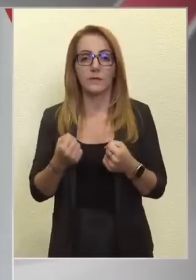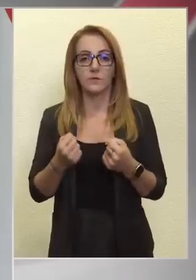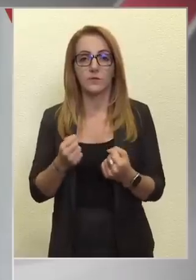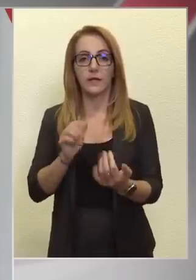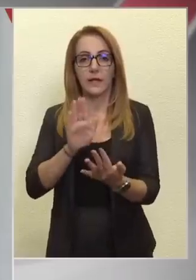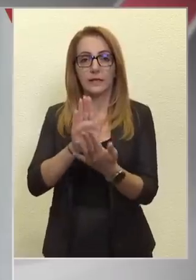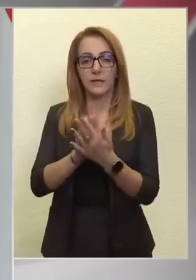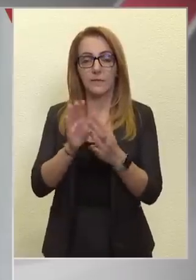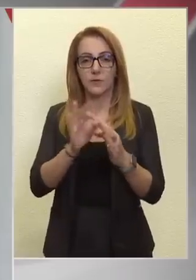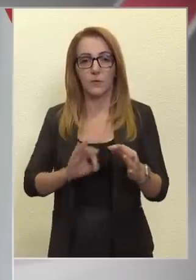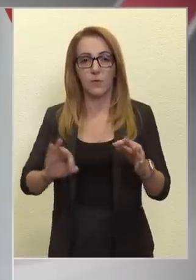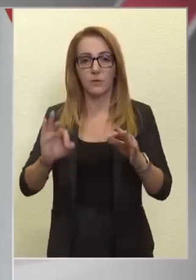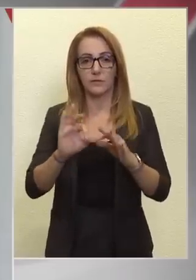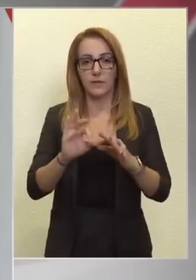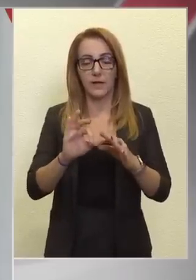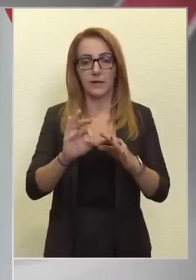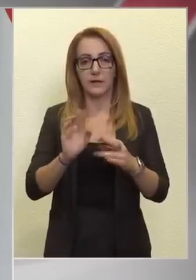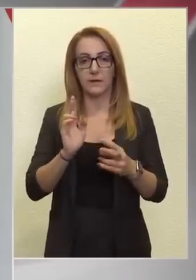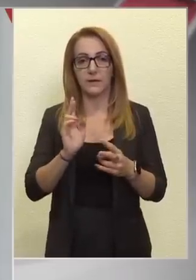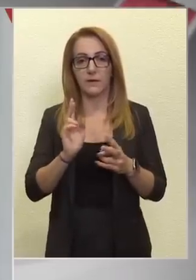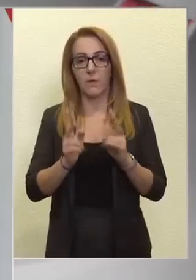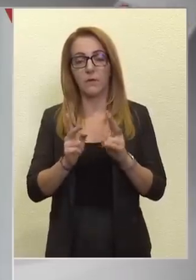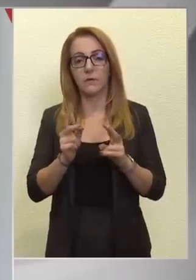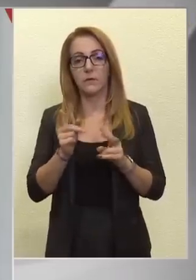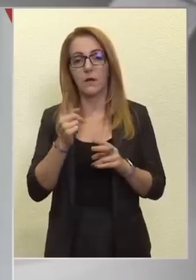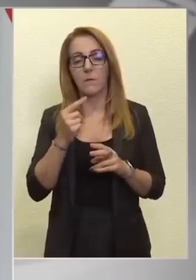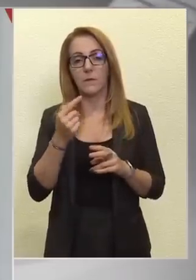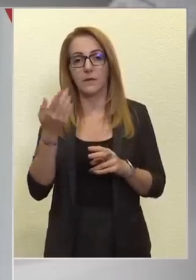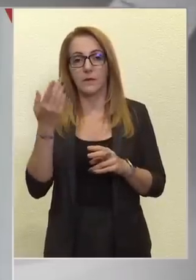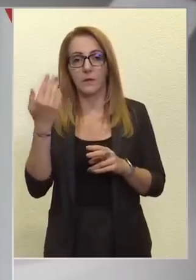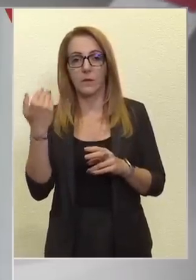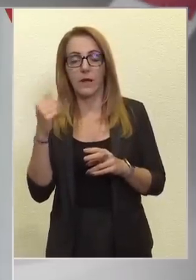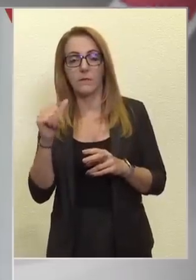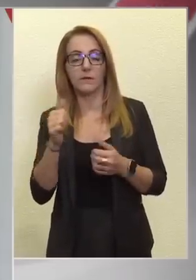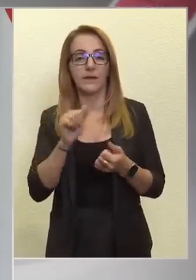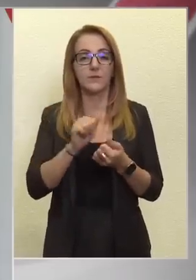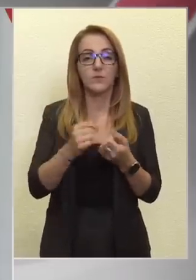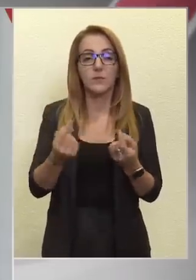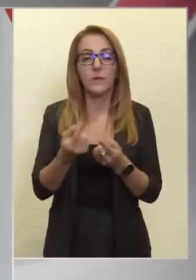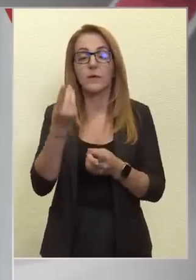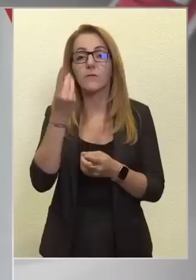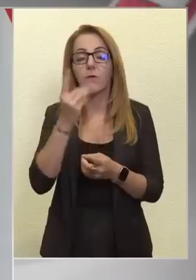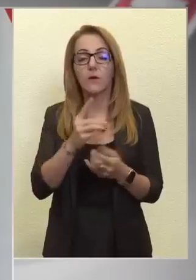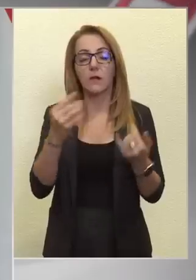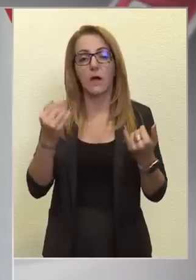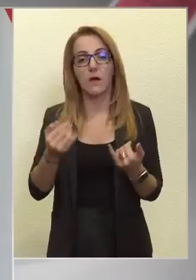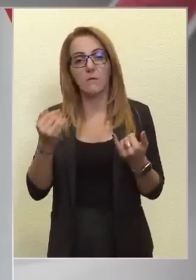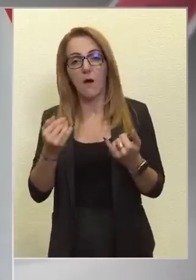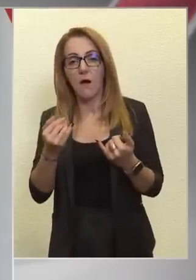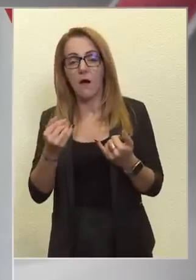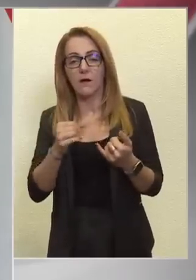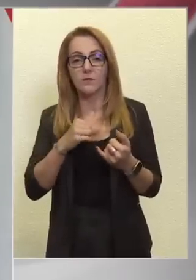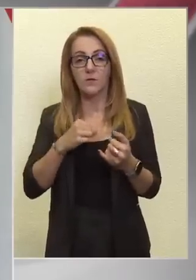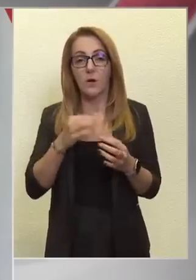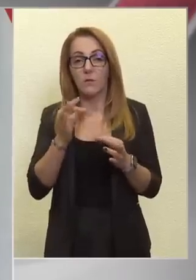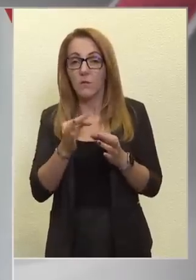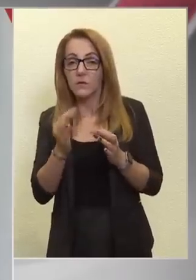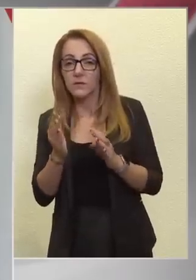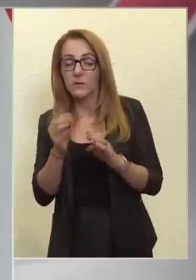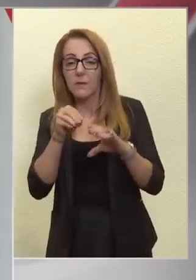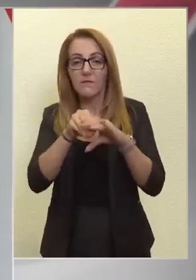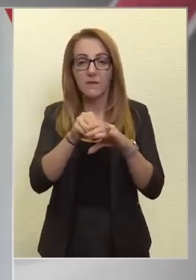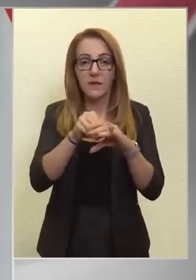szembesül az ország, hogy ami korábban első számú hír lett volna, az ma épp, hogy befél a hírműsorokba.